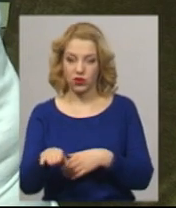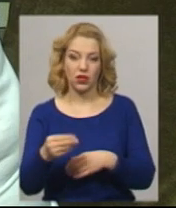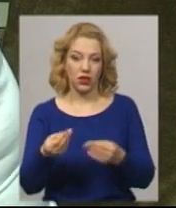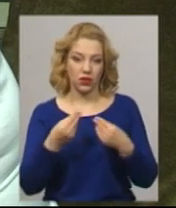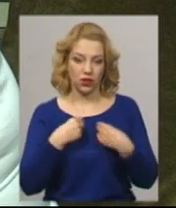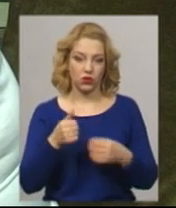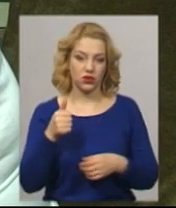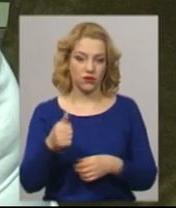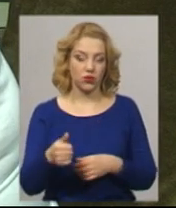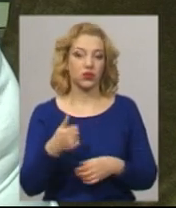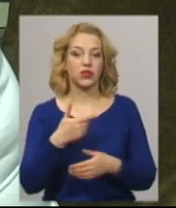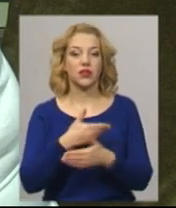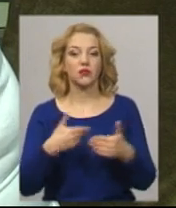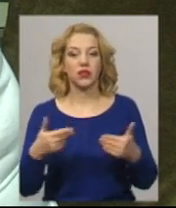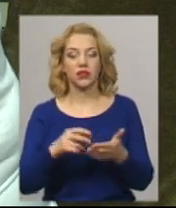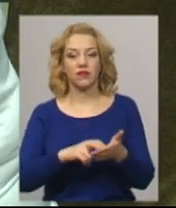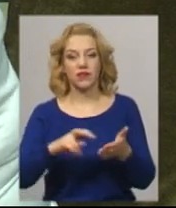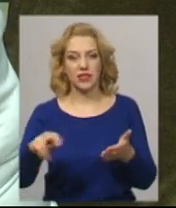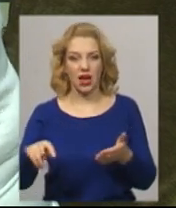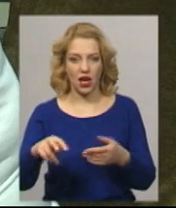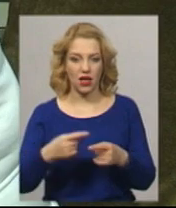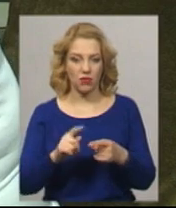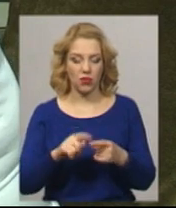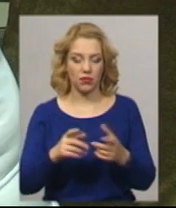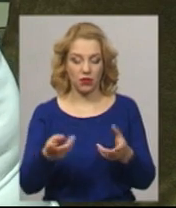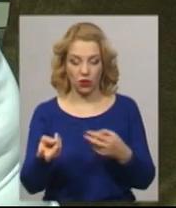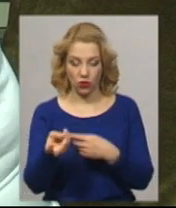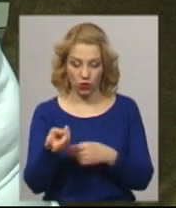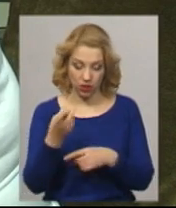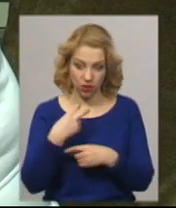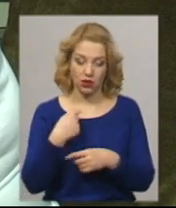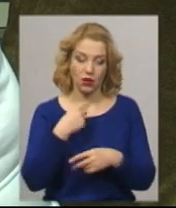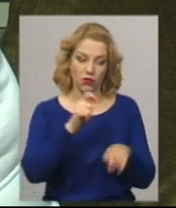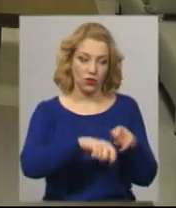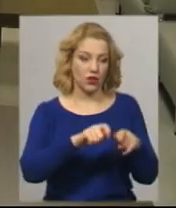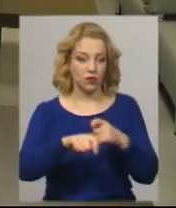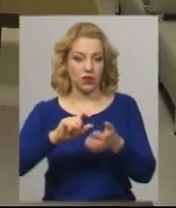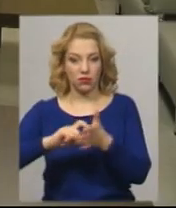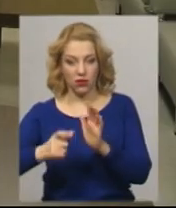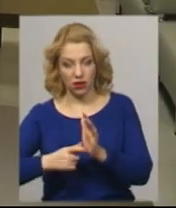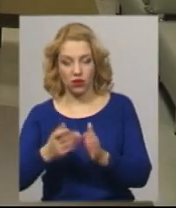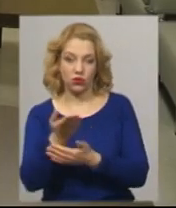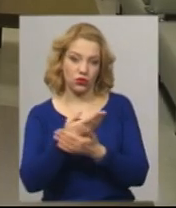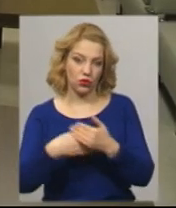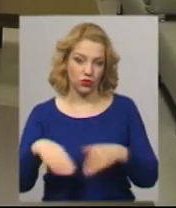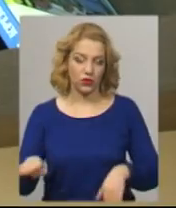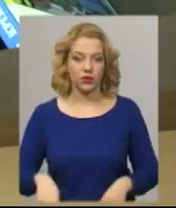домофон дзвінок і ми їх виселяємо. Вони підходять до нас, ми приймаємо кімнату і вони тут на поїзд. Кімната обладнана вогнегасниками,